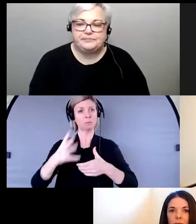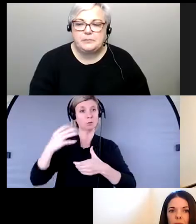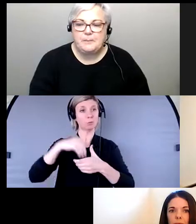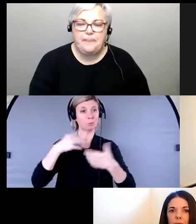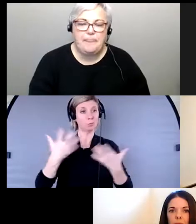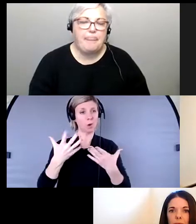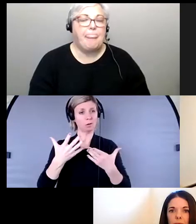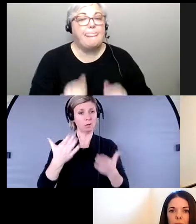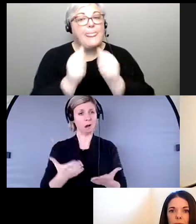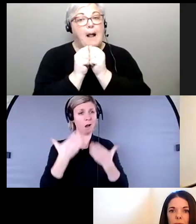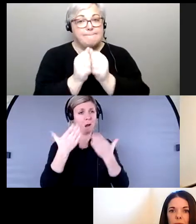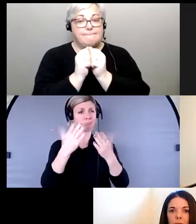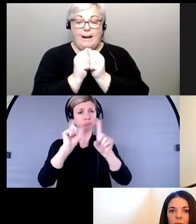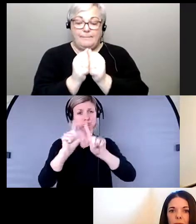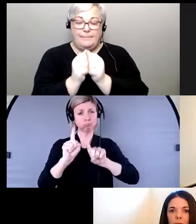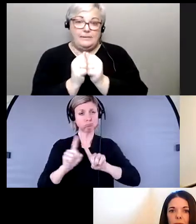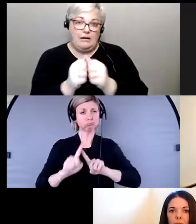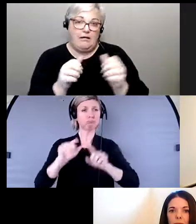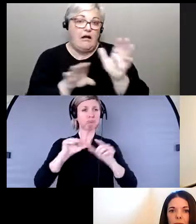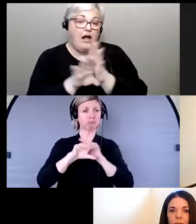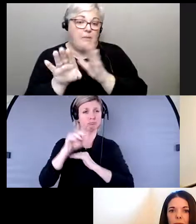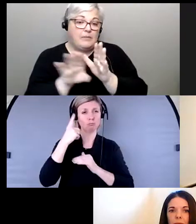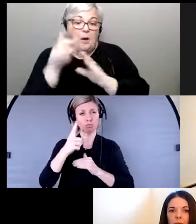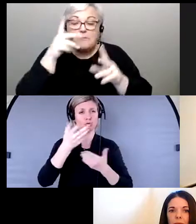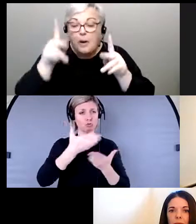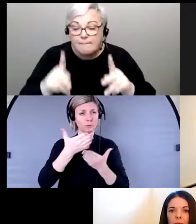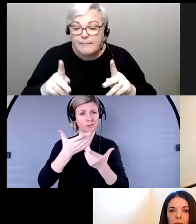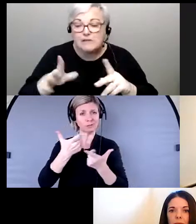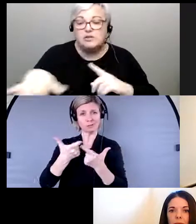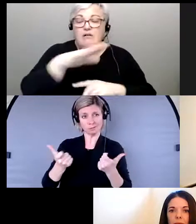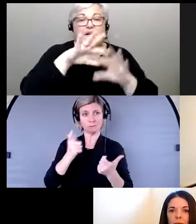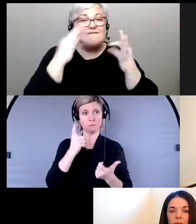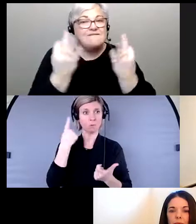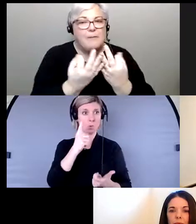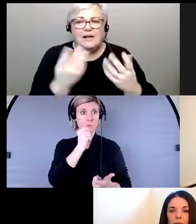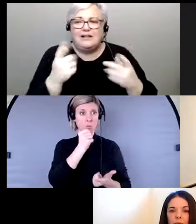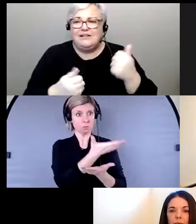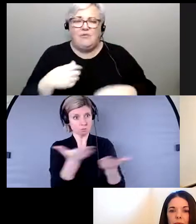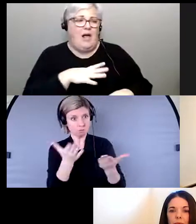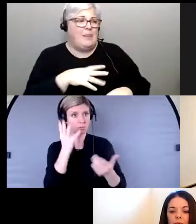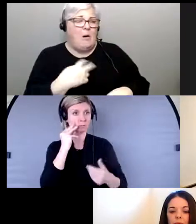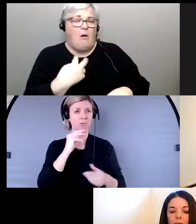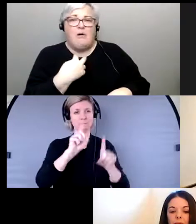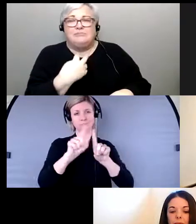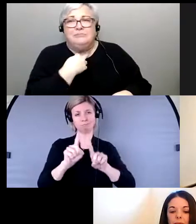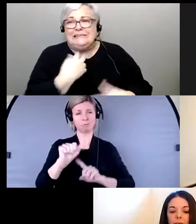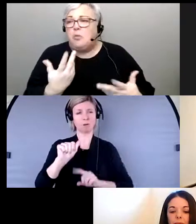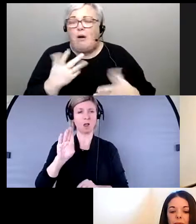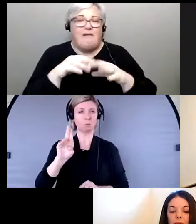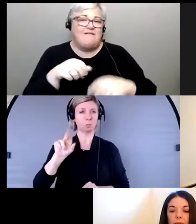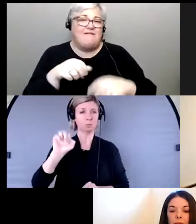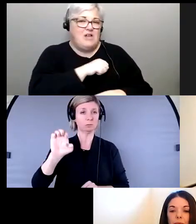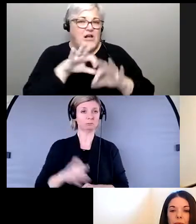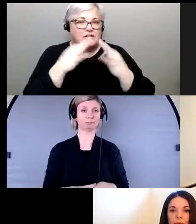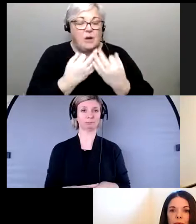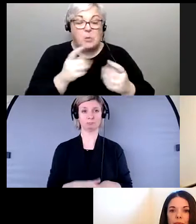Les partenariats améliorent l'accès aux services pour les individus, leurs familles et les personnes qui sont aux prises avec la violence familiale. La violence genrée